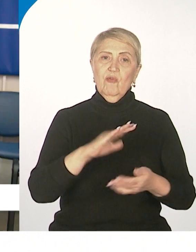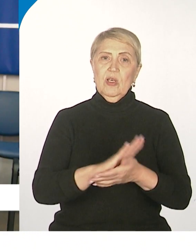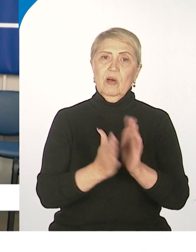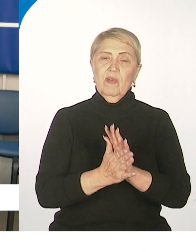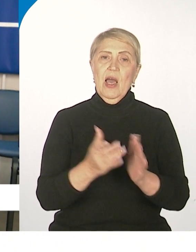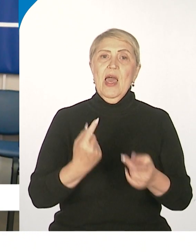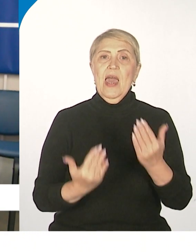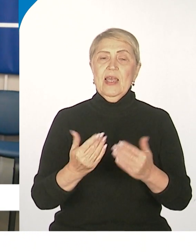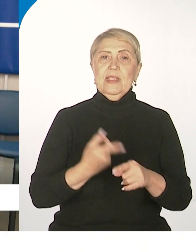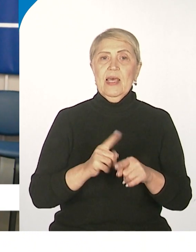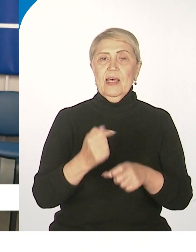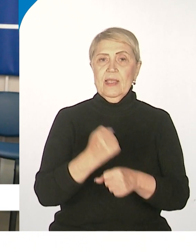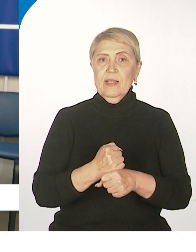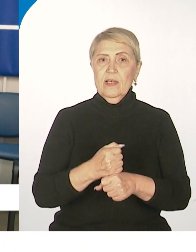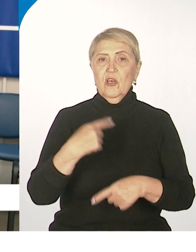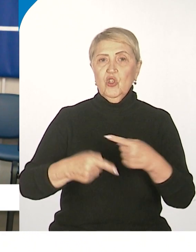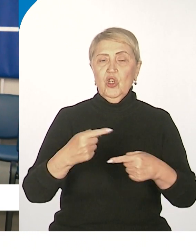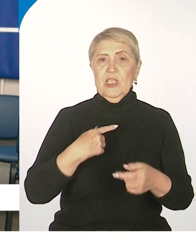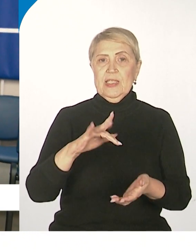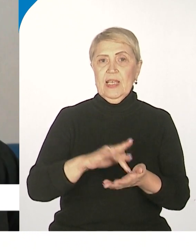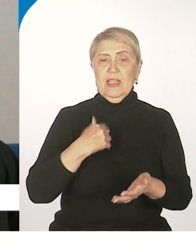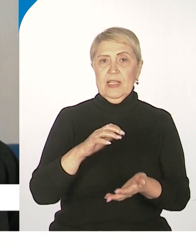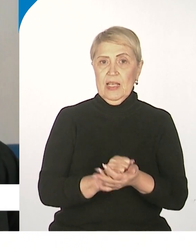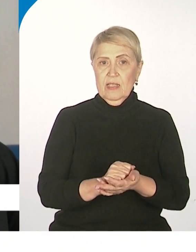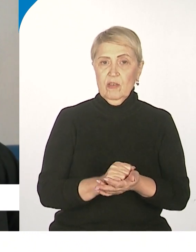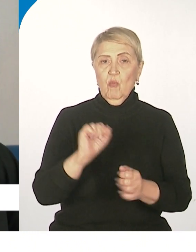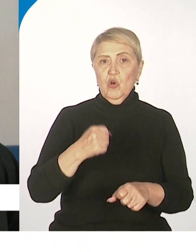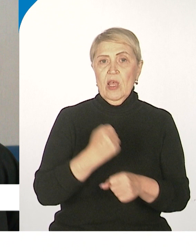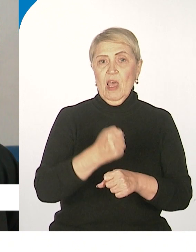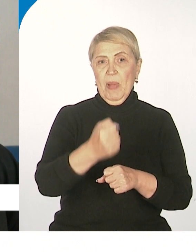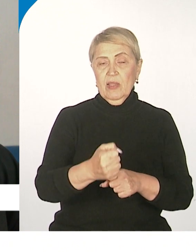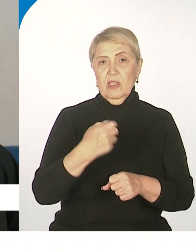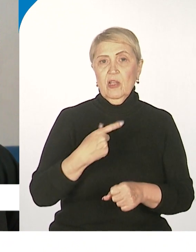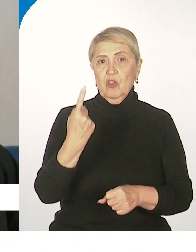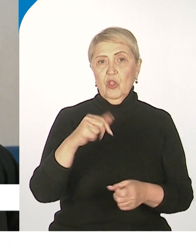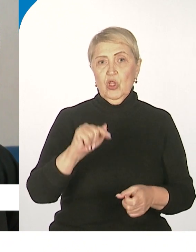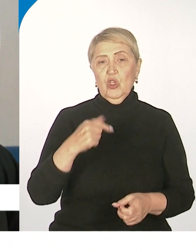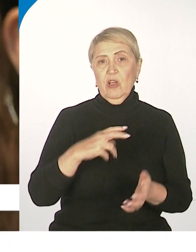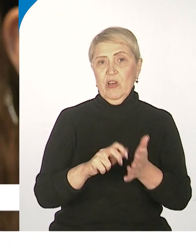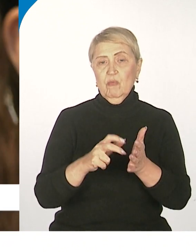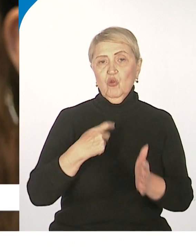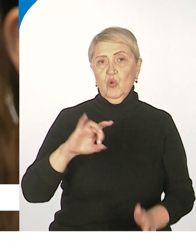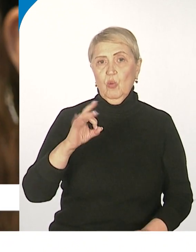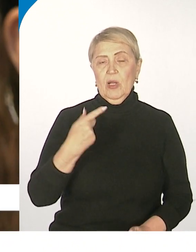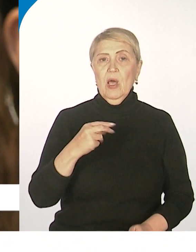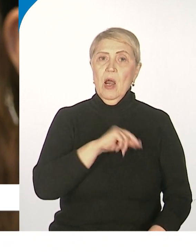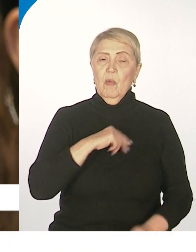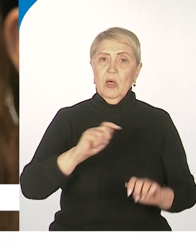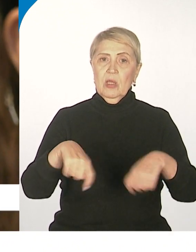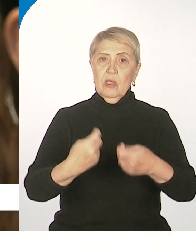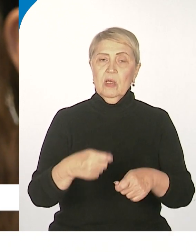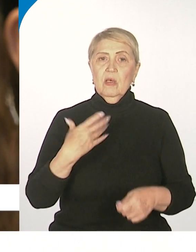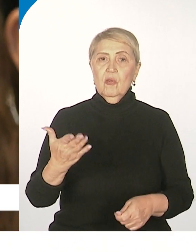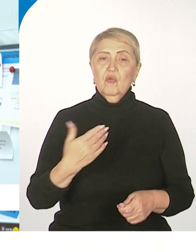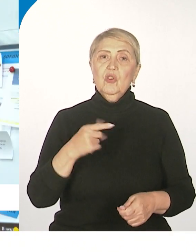через Центр занятости, можно получить к зарплате дополнительные средства. 1800 рублей. Работодателям тоже может быть выгодно принимать